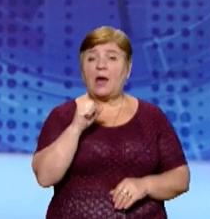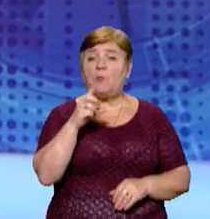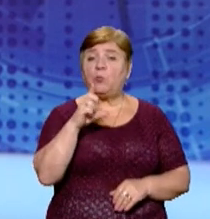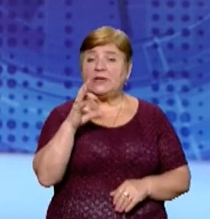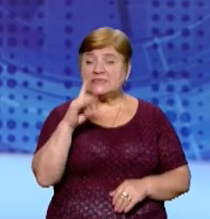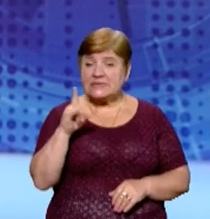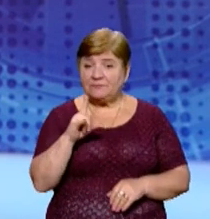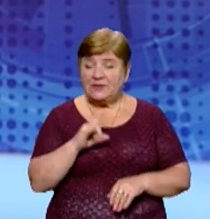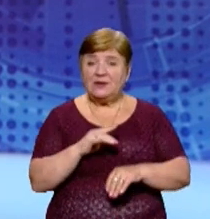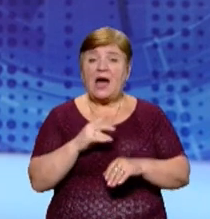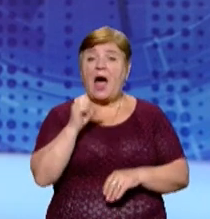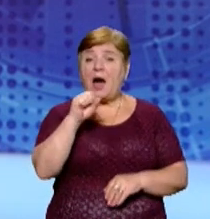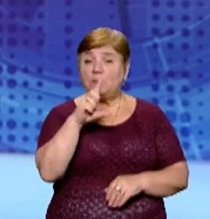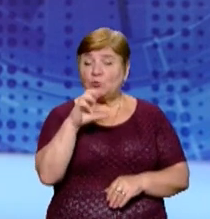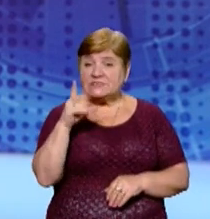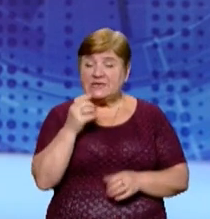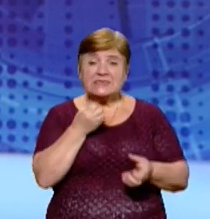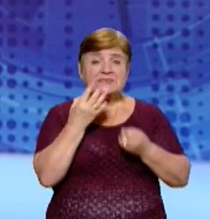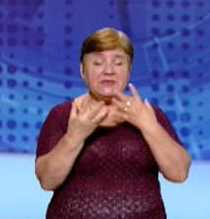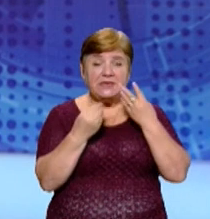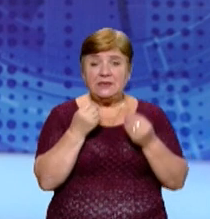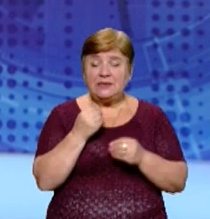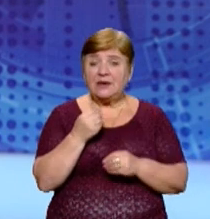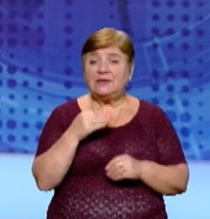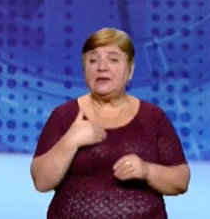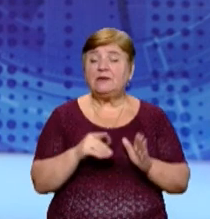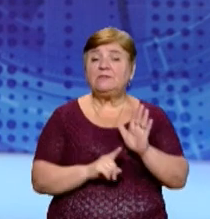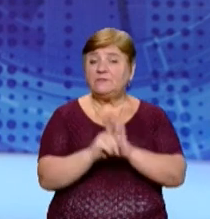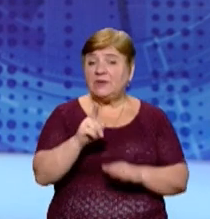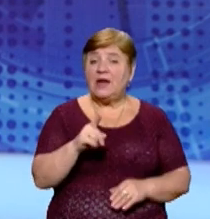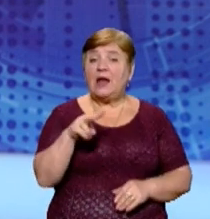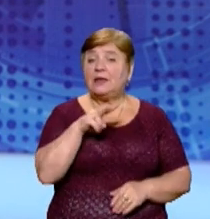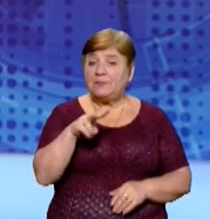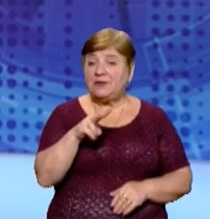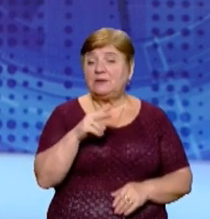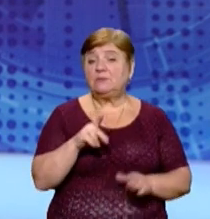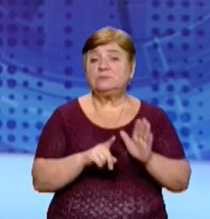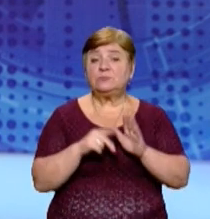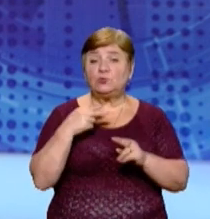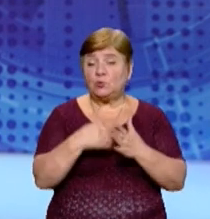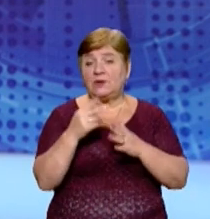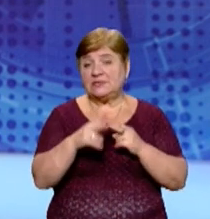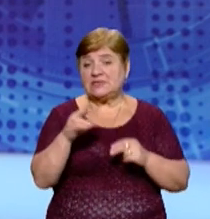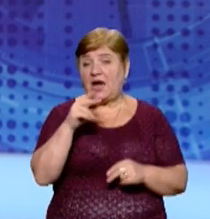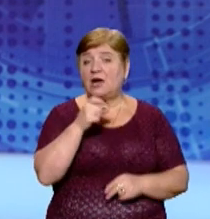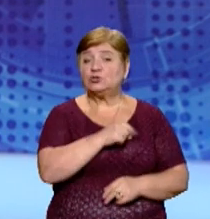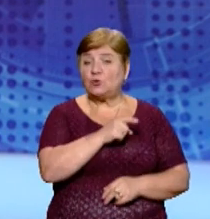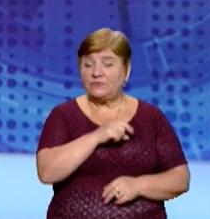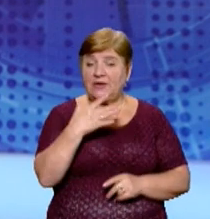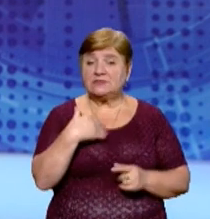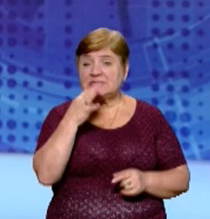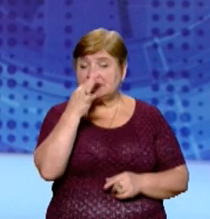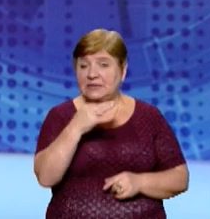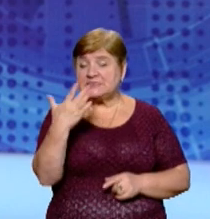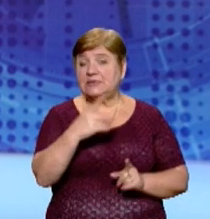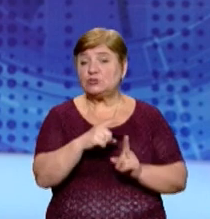Амброзія – небезпечний алерген, її цвітіння припадає на кінець липня, початок жовтня, розповіла екологиня Оксана Станкевич-Волосінчук.